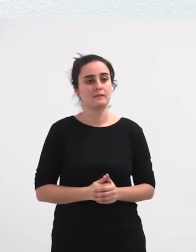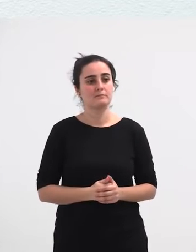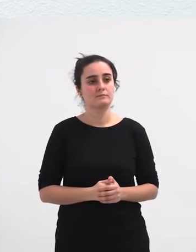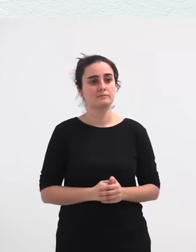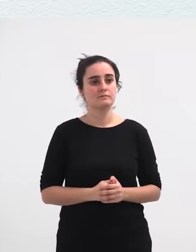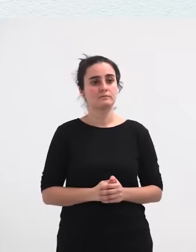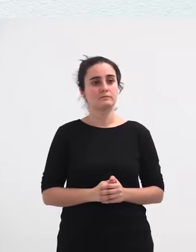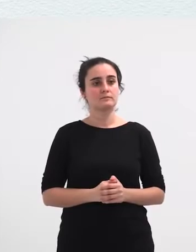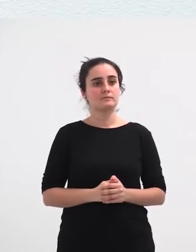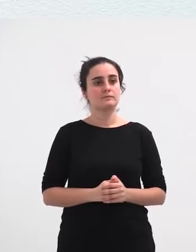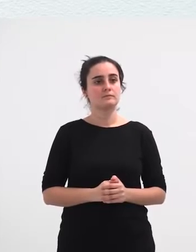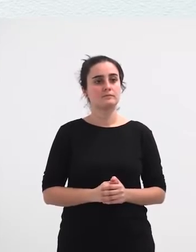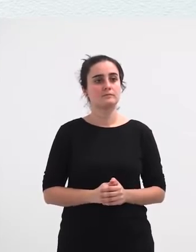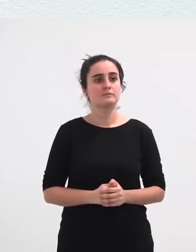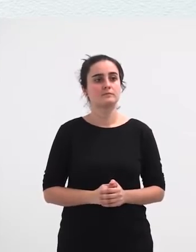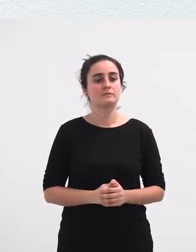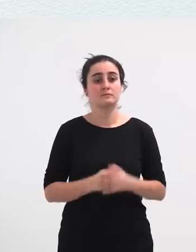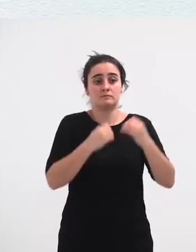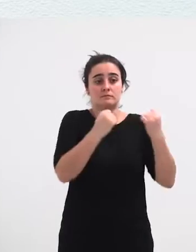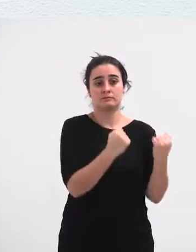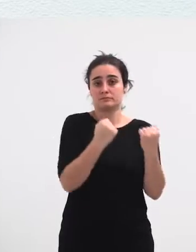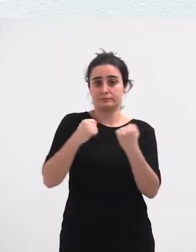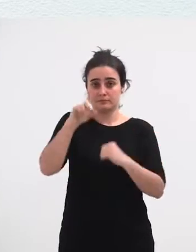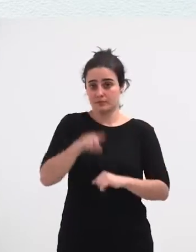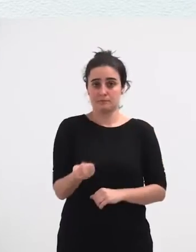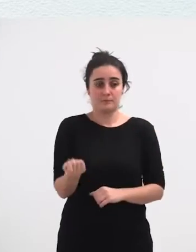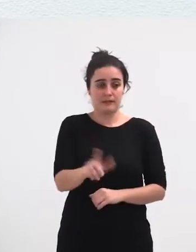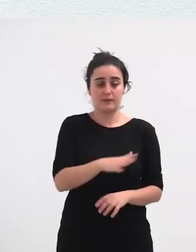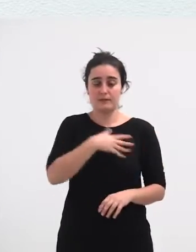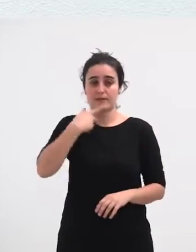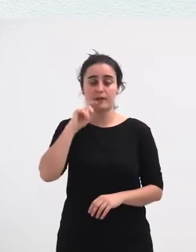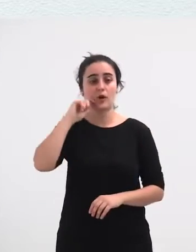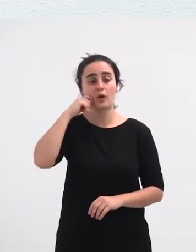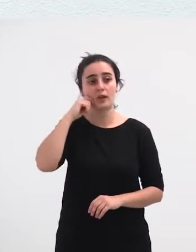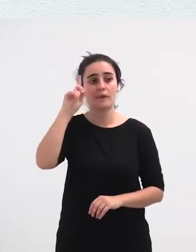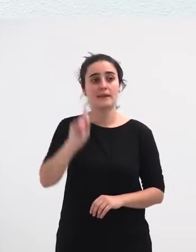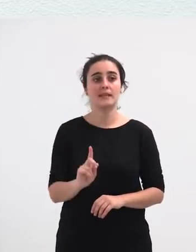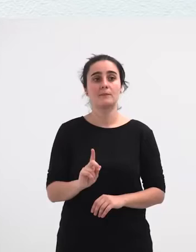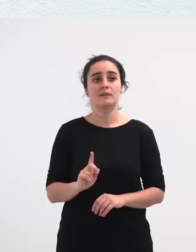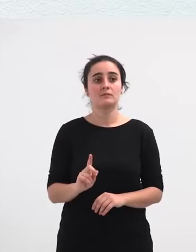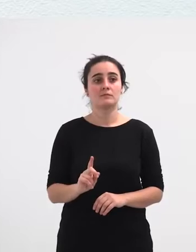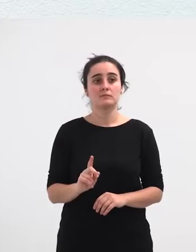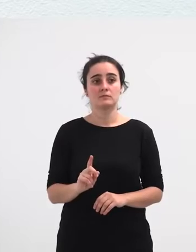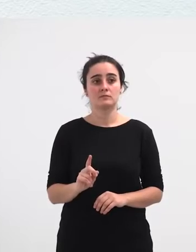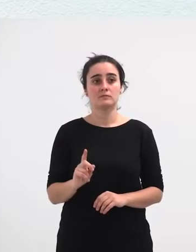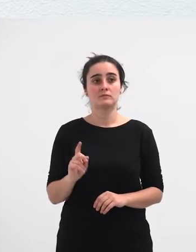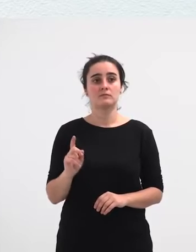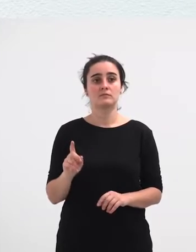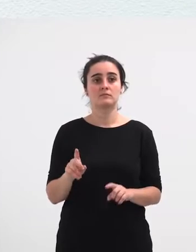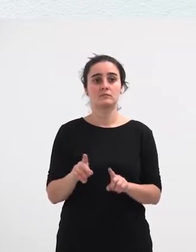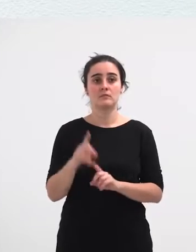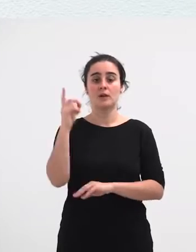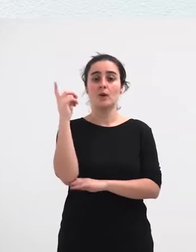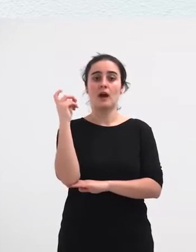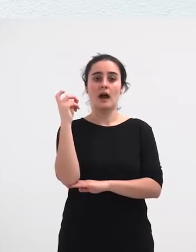Eta Instituzioen Partetik Antzeko Zarbait Ondarribian Ere Bola Horaindik Alarde Zera Ez